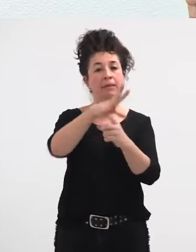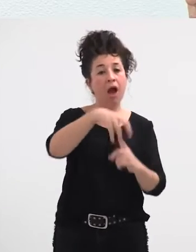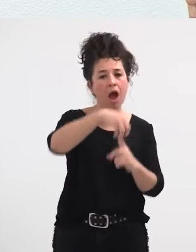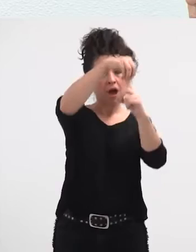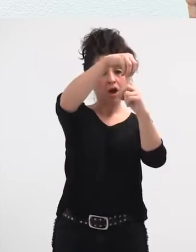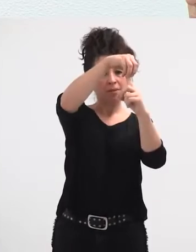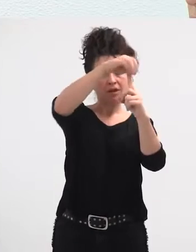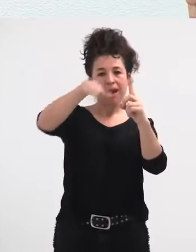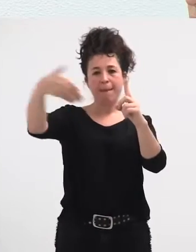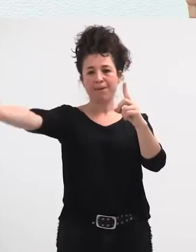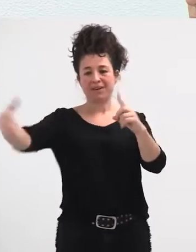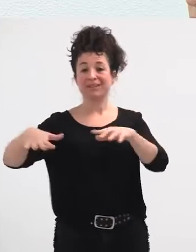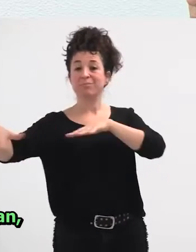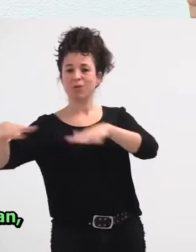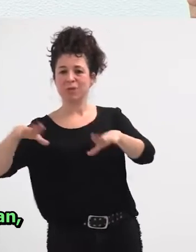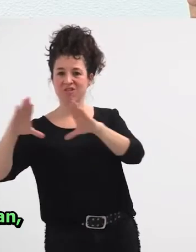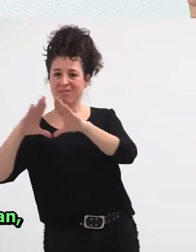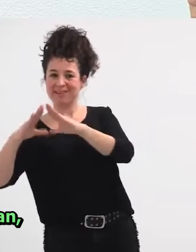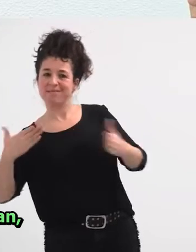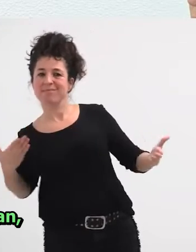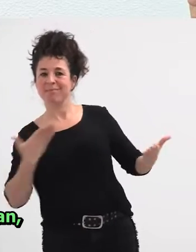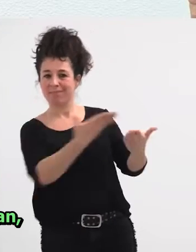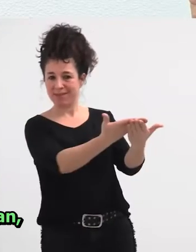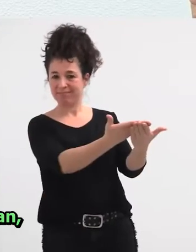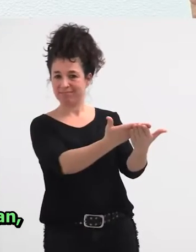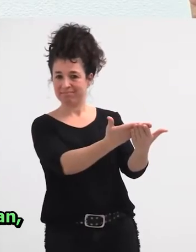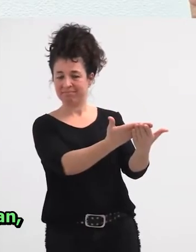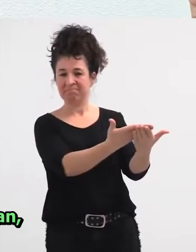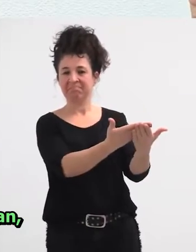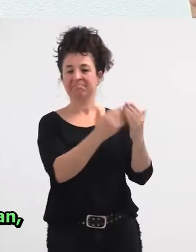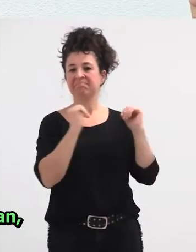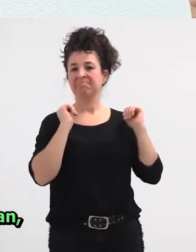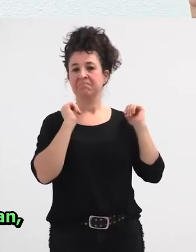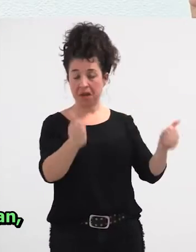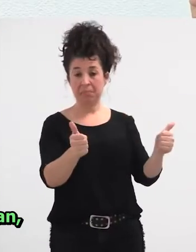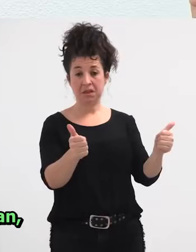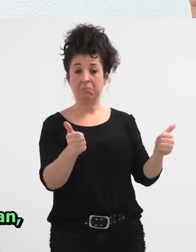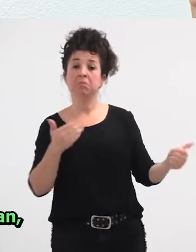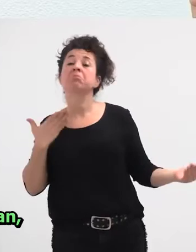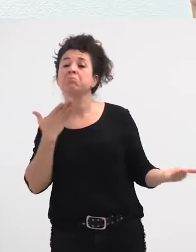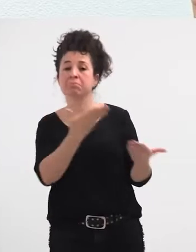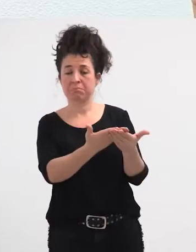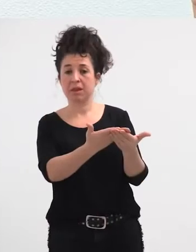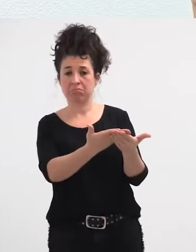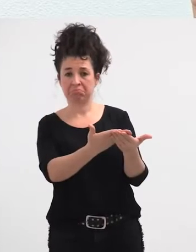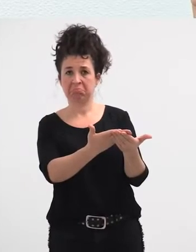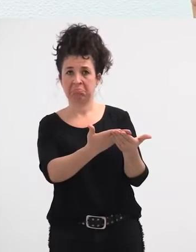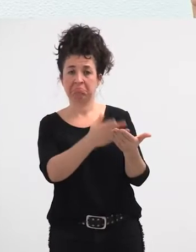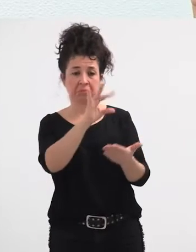Ez? Mugimendu feministatik egiten da, makun metaldeak eta dira siera batean, Indar hori eskari hori egiten dutenak.